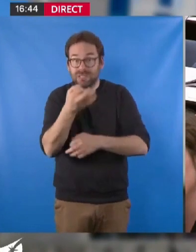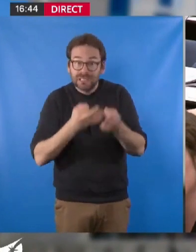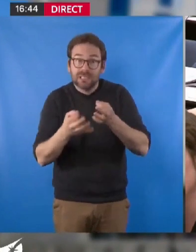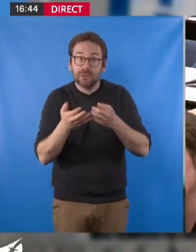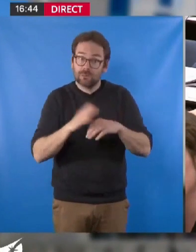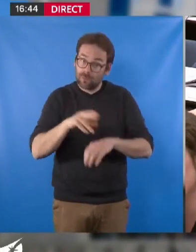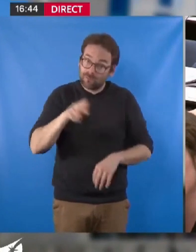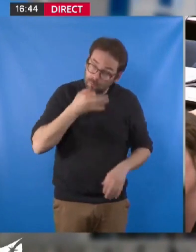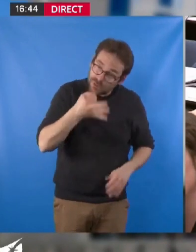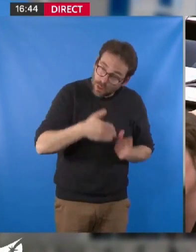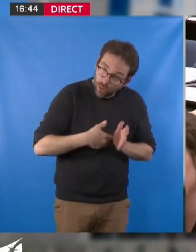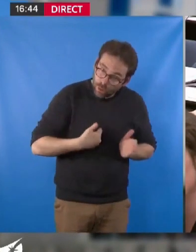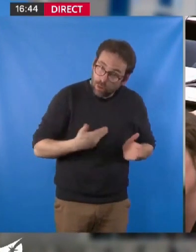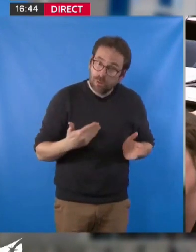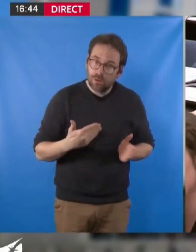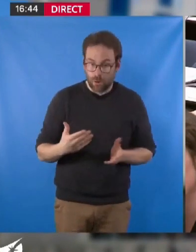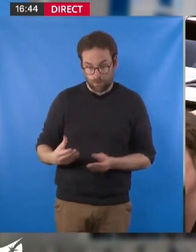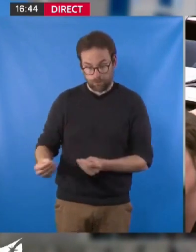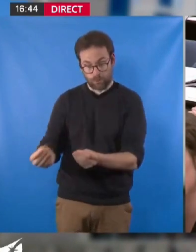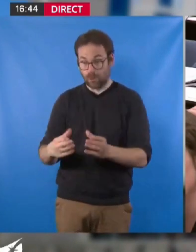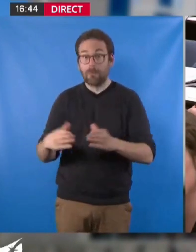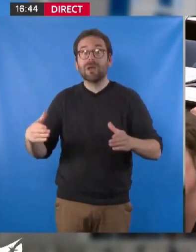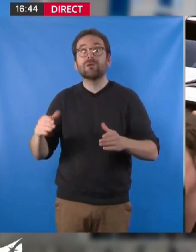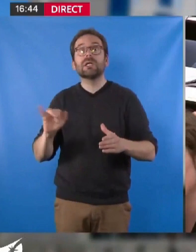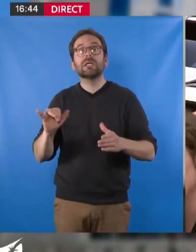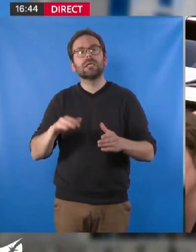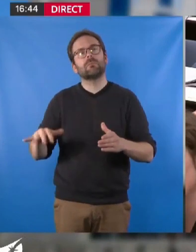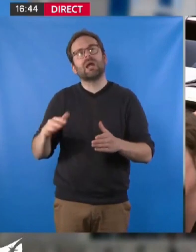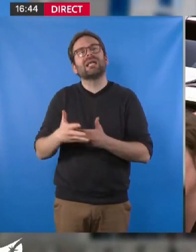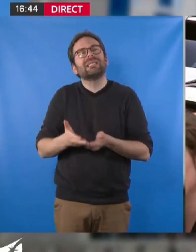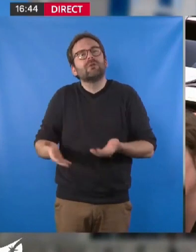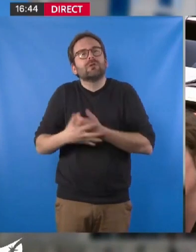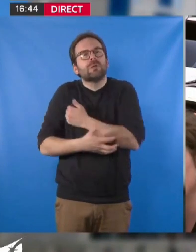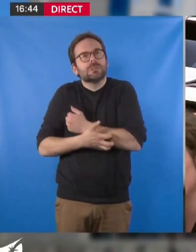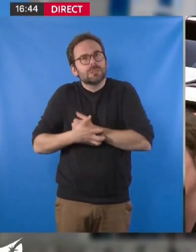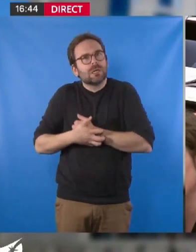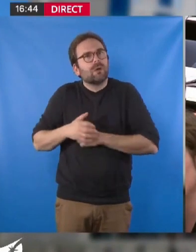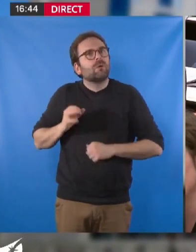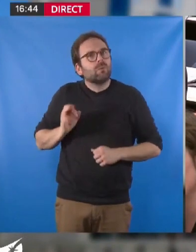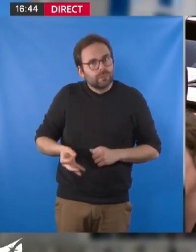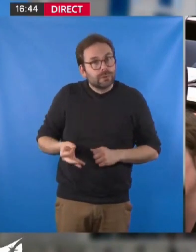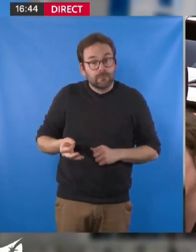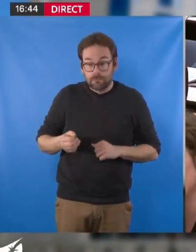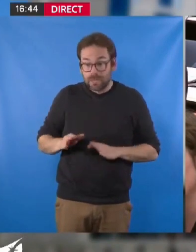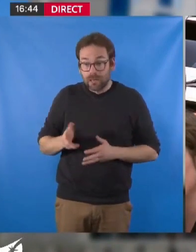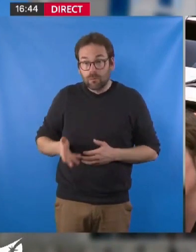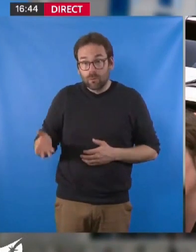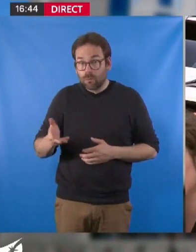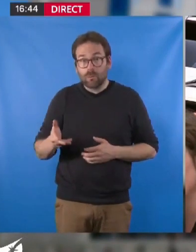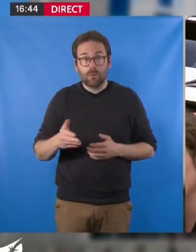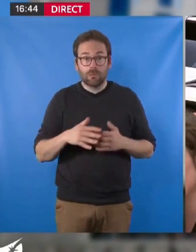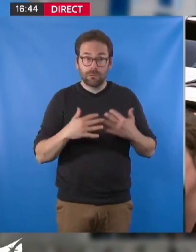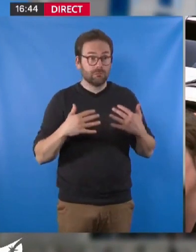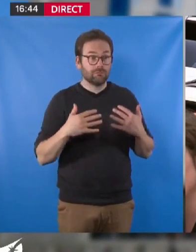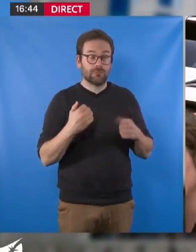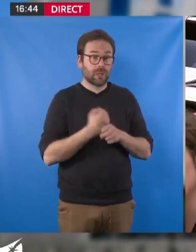rappeler, la majorité de ces populations vivant, certes, dans des conditions de vie très précaires, sont intégrées au territoire.